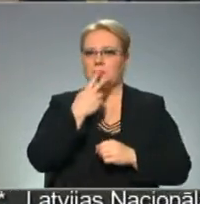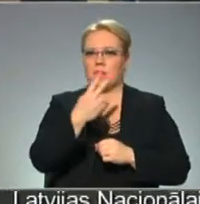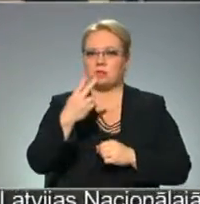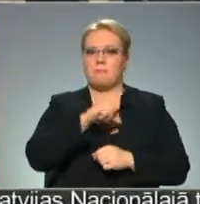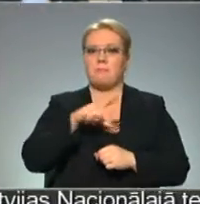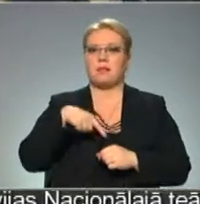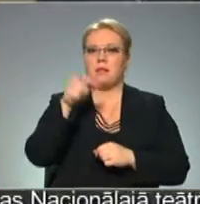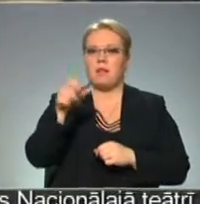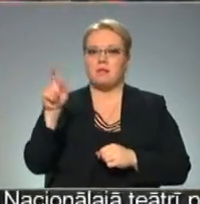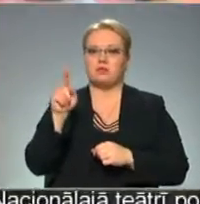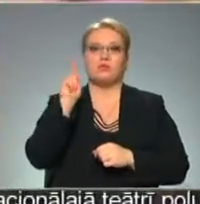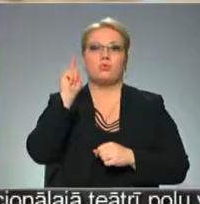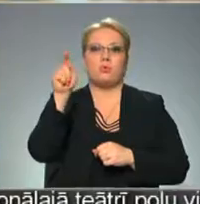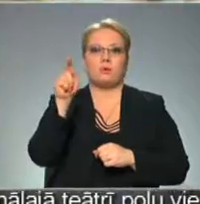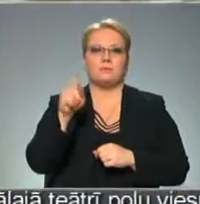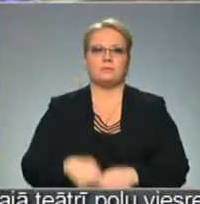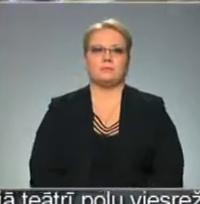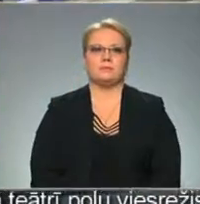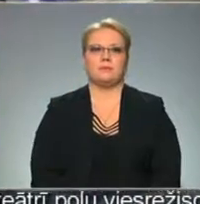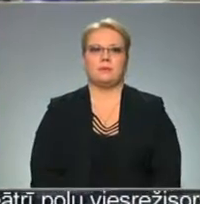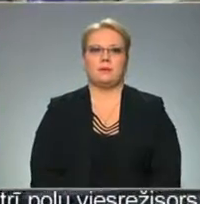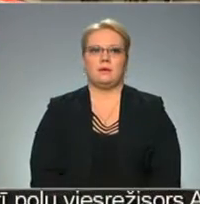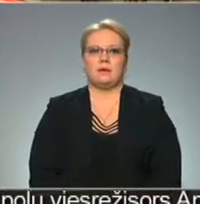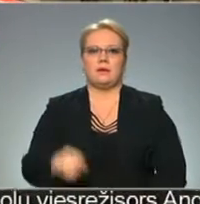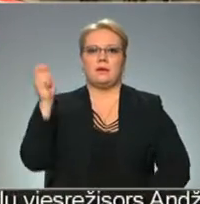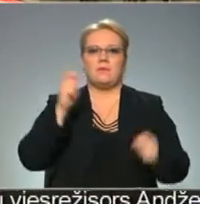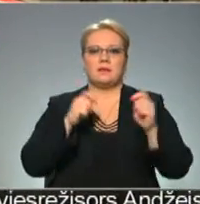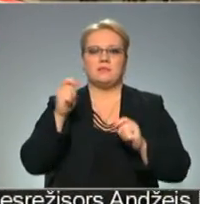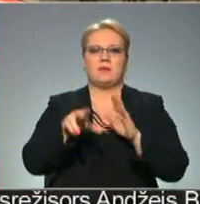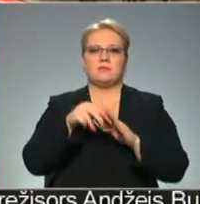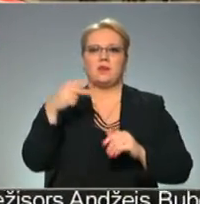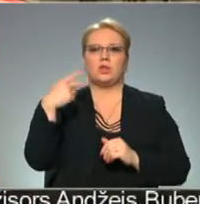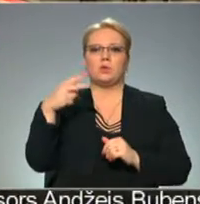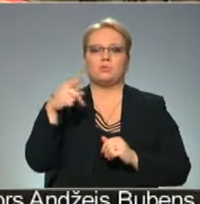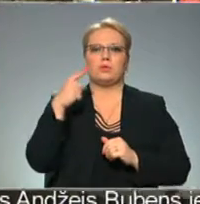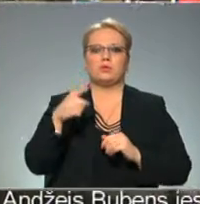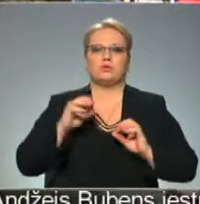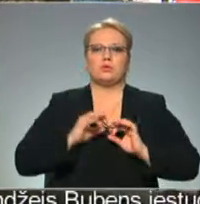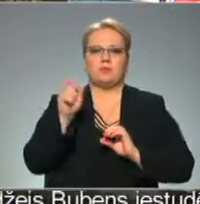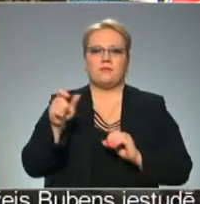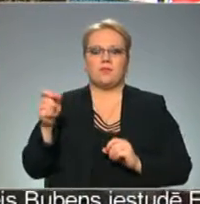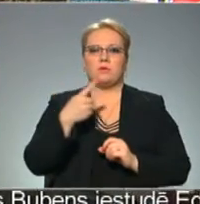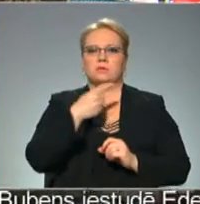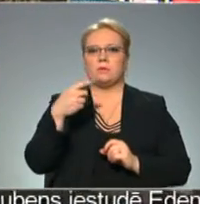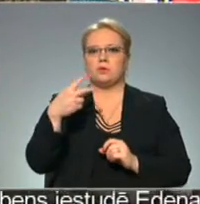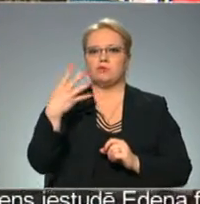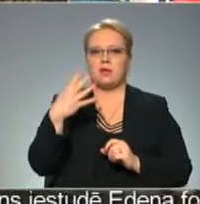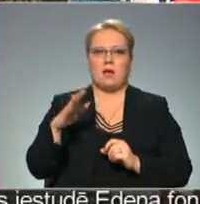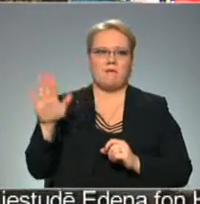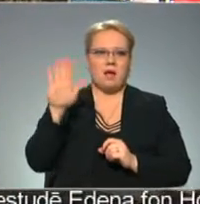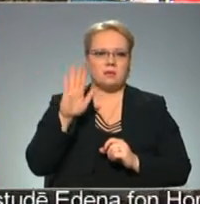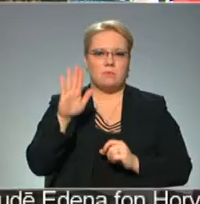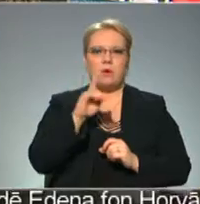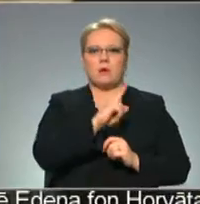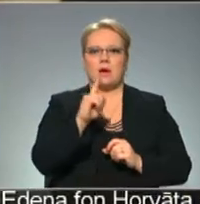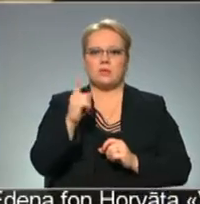bet latvieši ir tur. Festivālā piedalās 20 tūkstoši kino profesionāli no 124 valstīm un